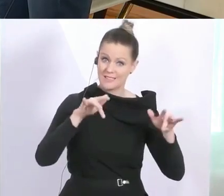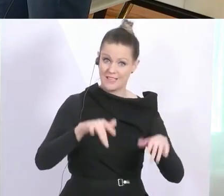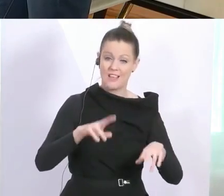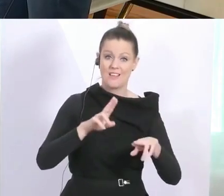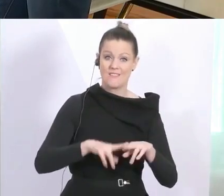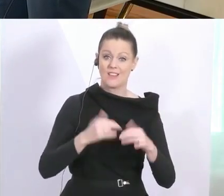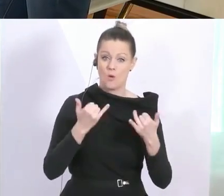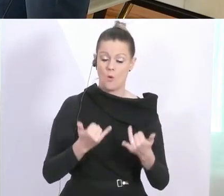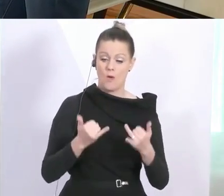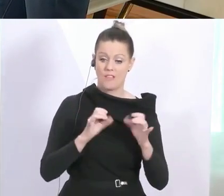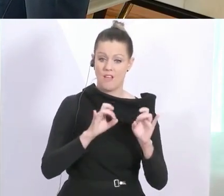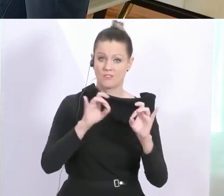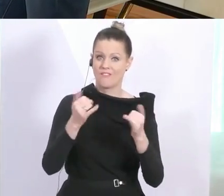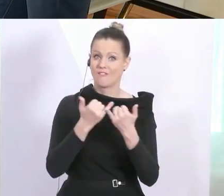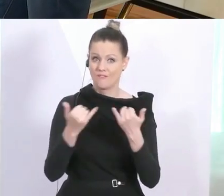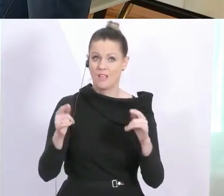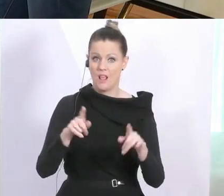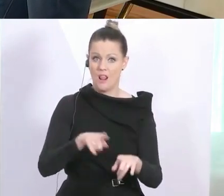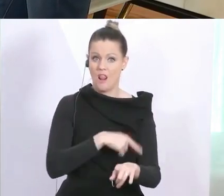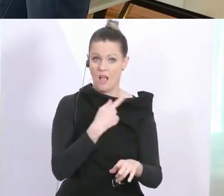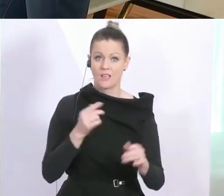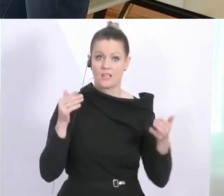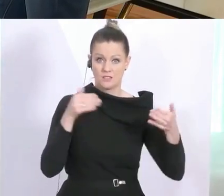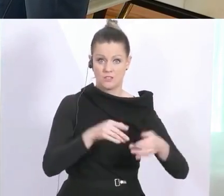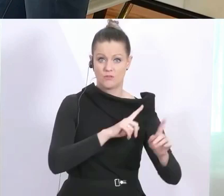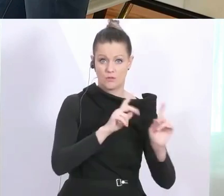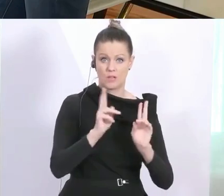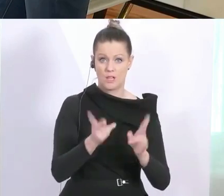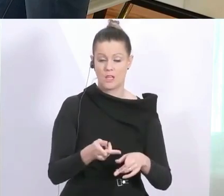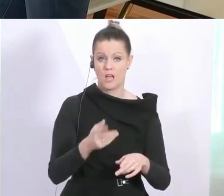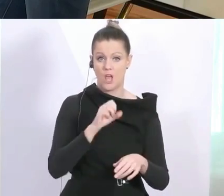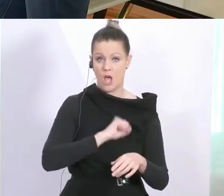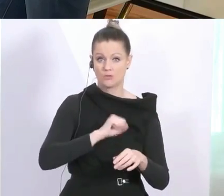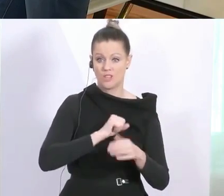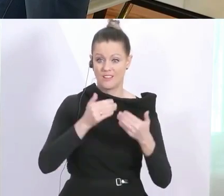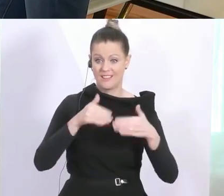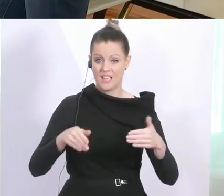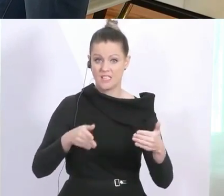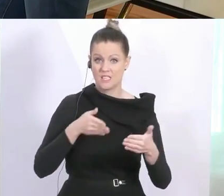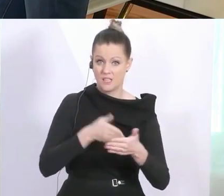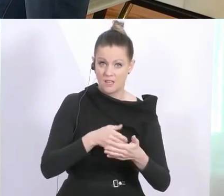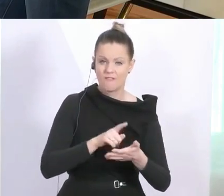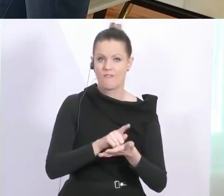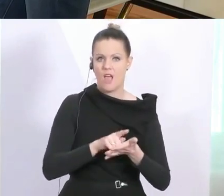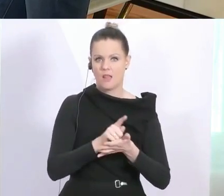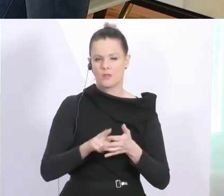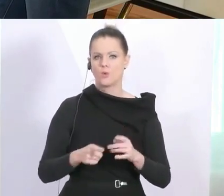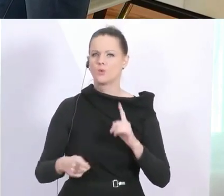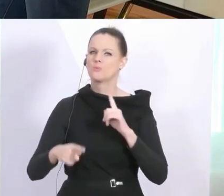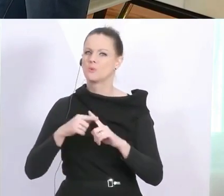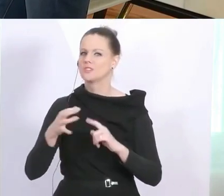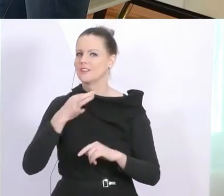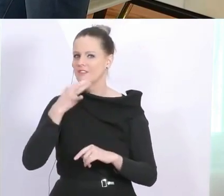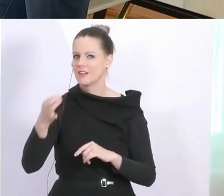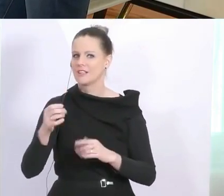wie heute. Wie lange halten das unsere Intensivstationen durch? Wann ist diese Grenze erreicht? Und dann auch nochmal die positive Frage. Wann ist ein